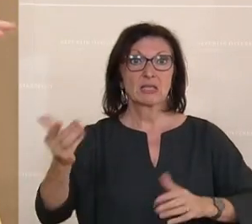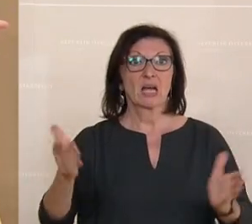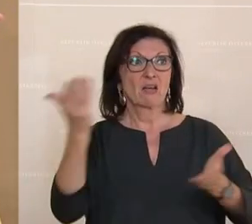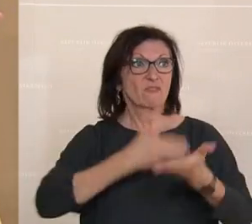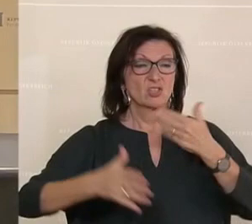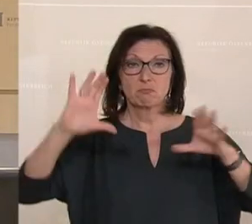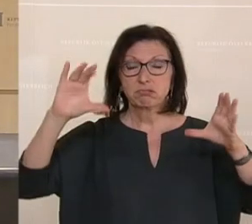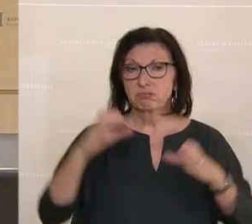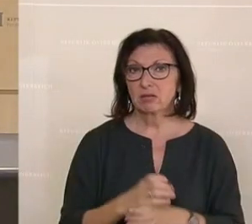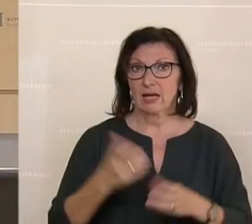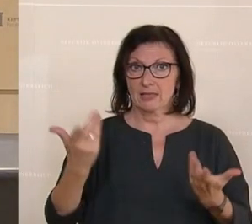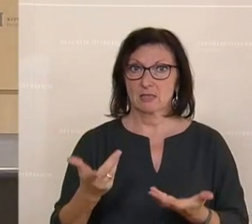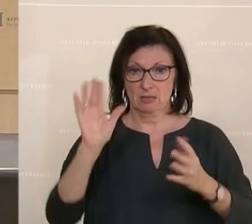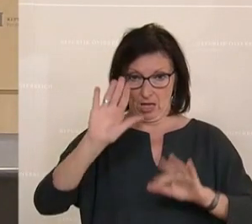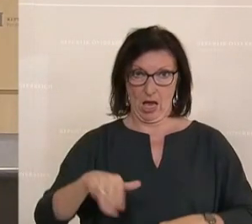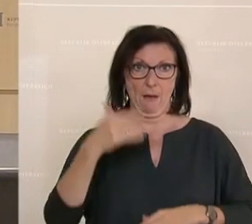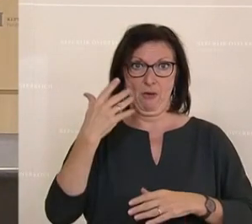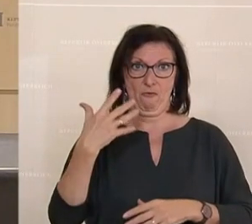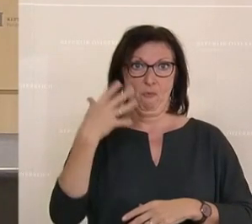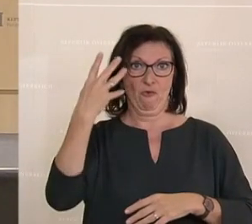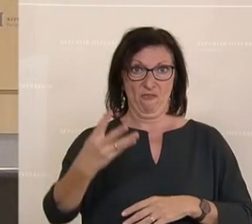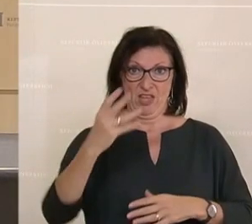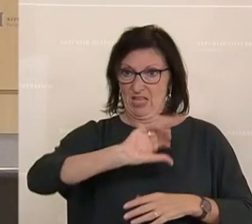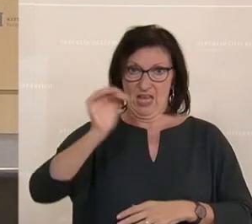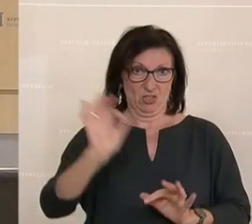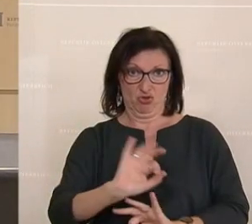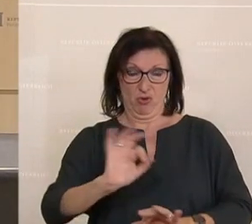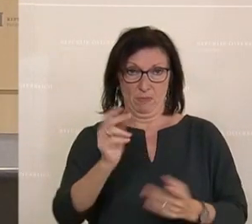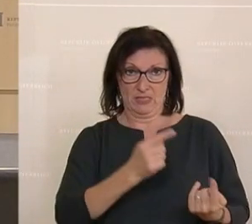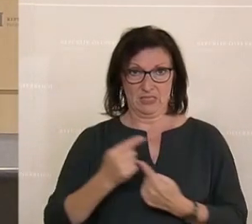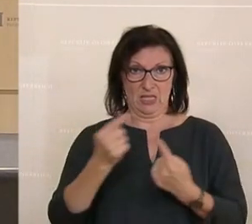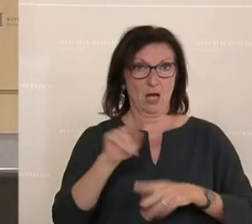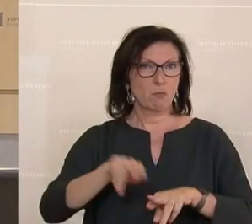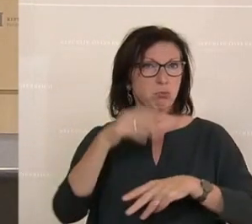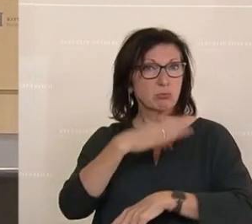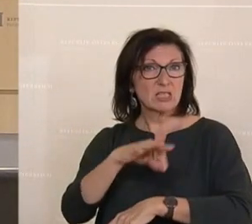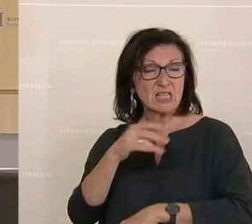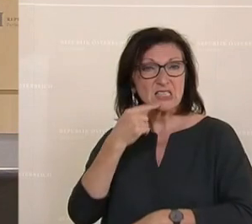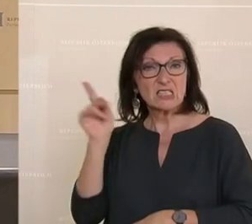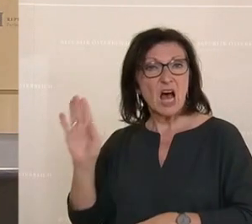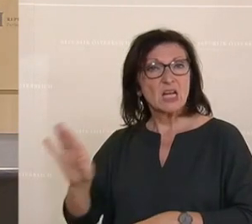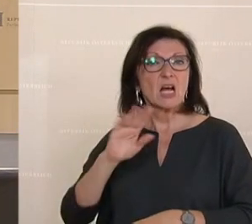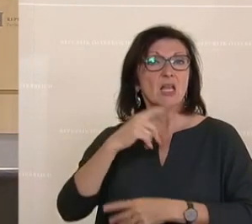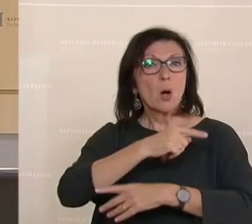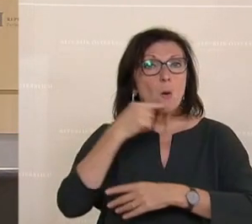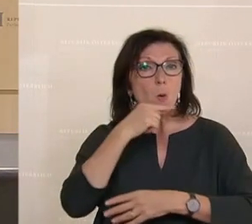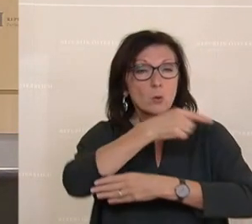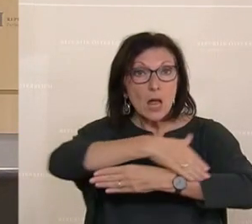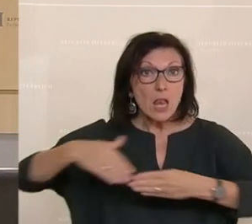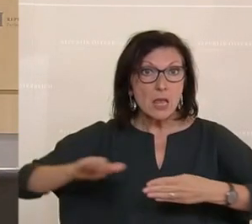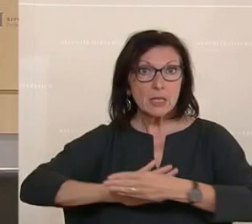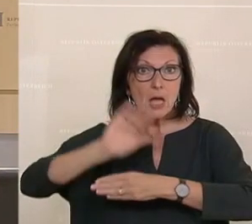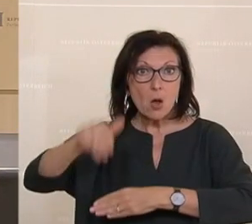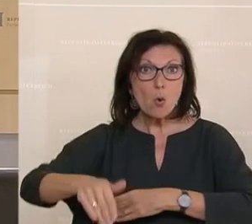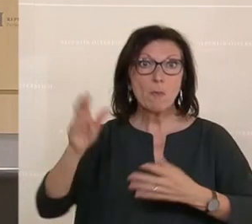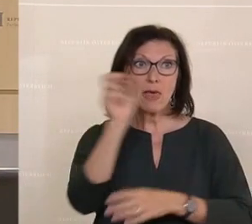die kritischste Situation seit 1945. Jetzt hat der Bundeskanzler Nehmer gesagt, das sei eine rote Linie bei den Sanktionen. Wenn sie uns oder der